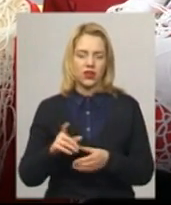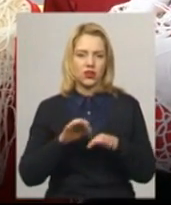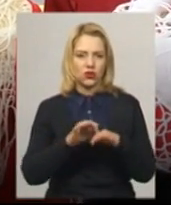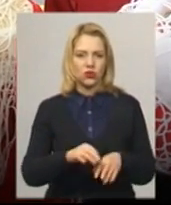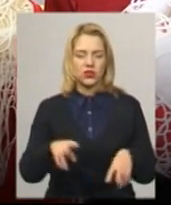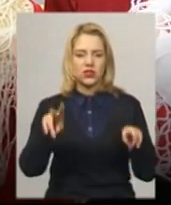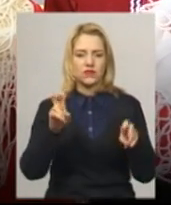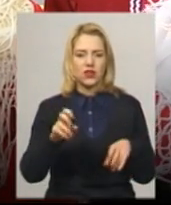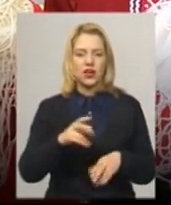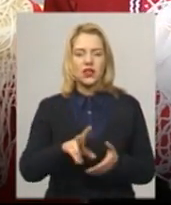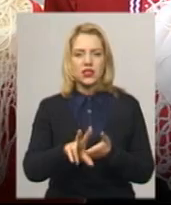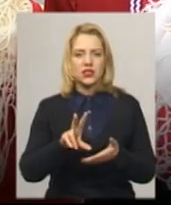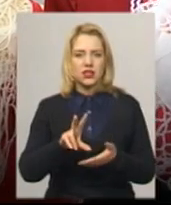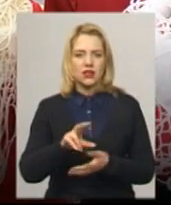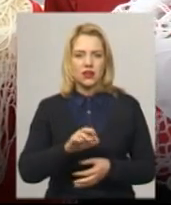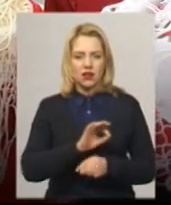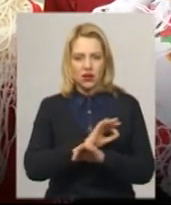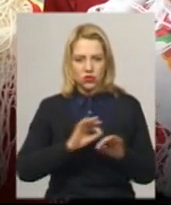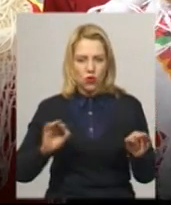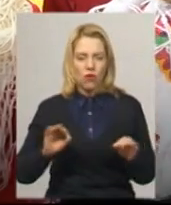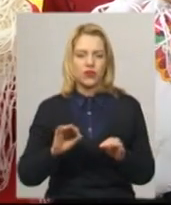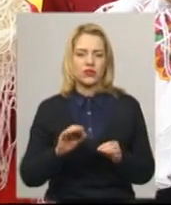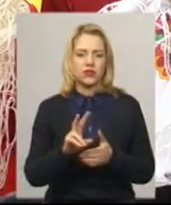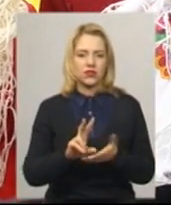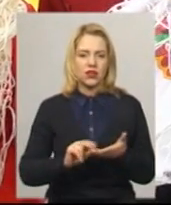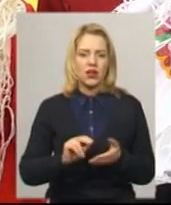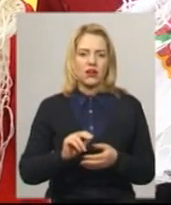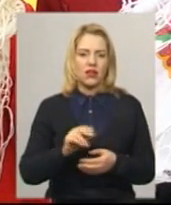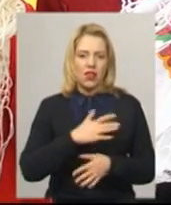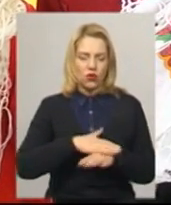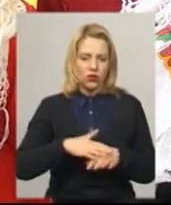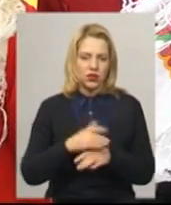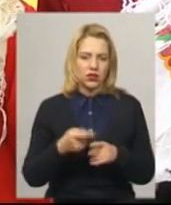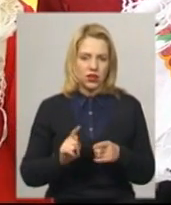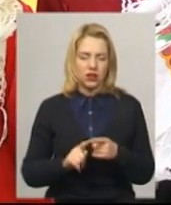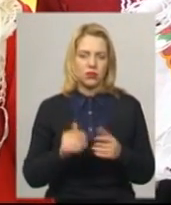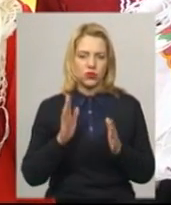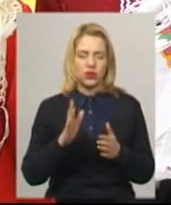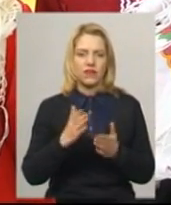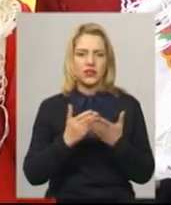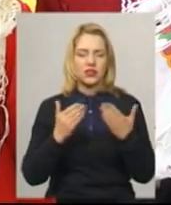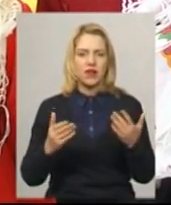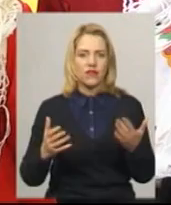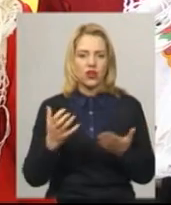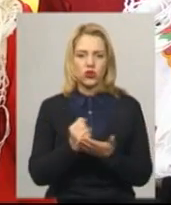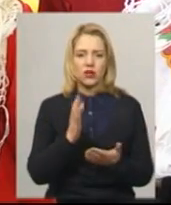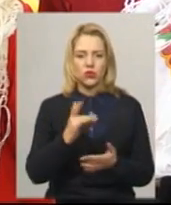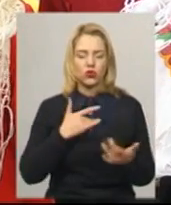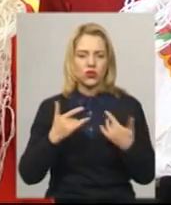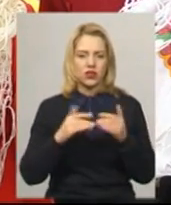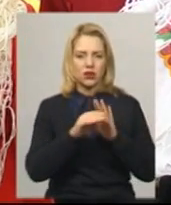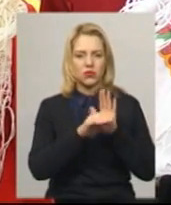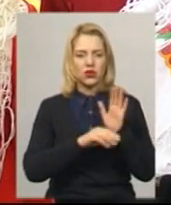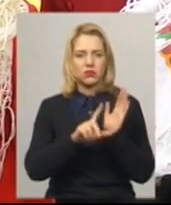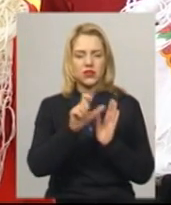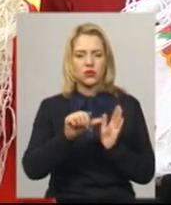зразковий, народний. Буде дуже весело, буде виставка досягнень і, крім того, буде концертна програма за